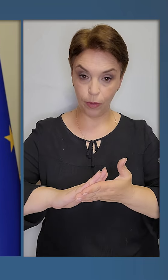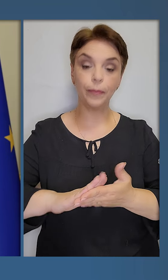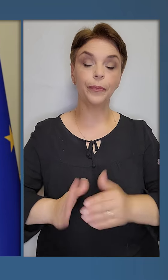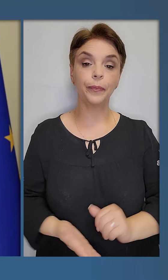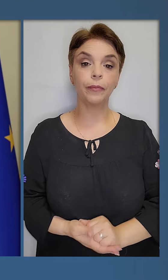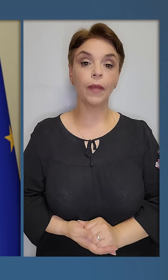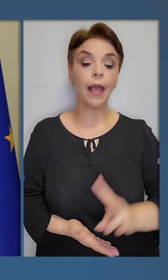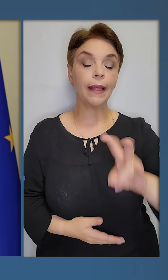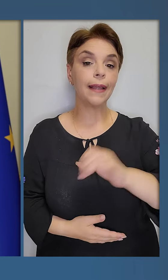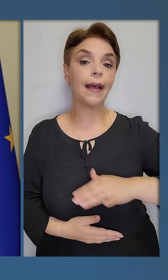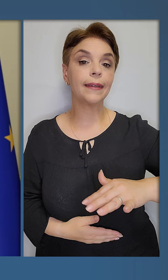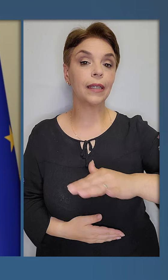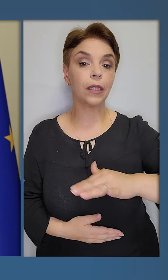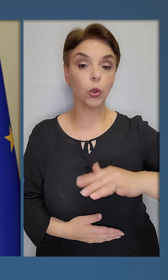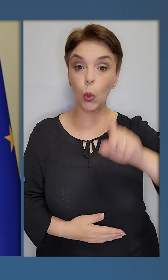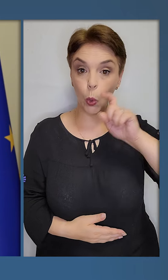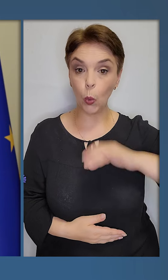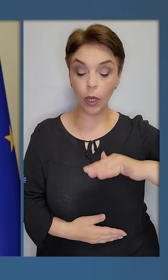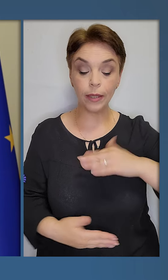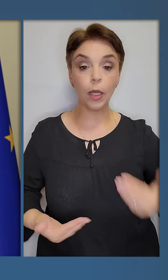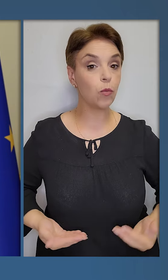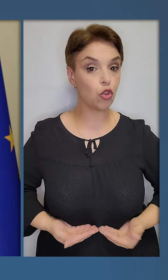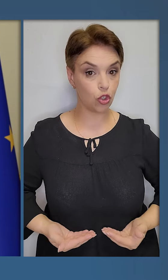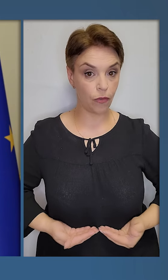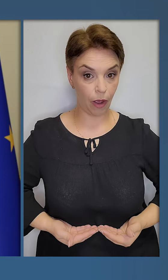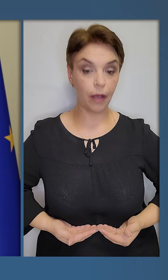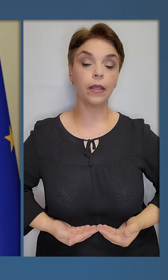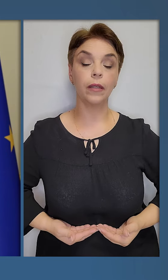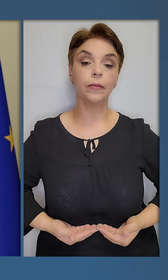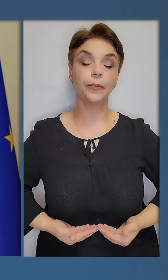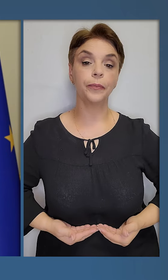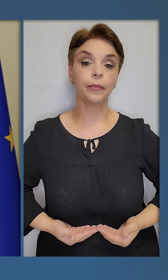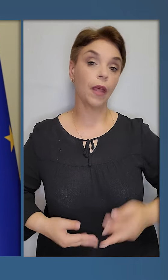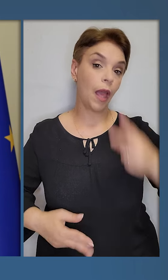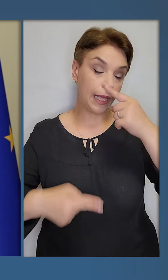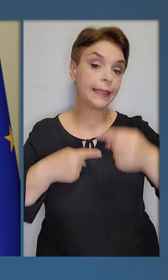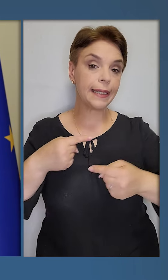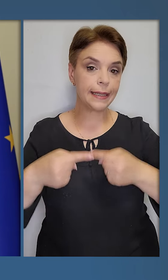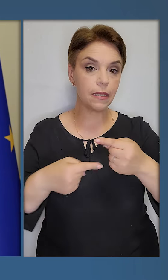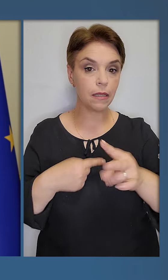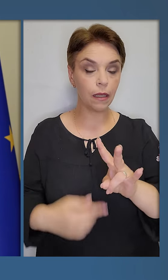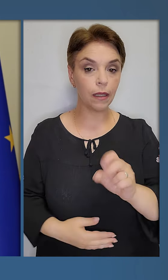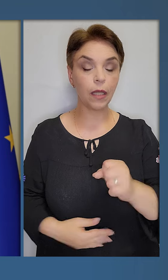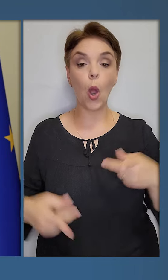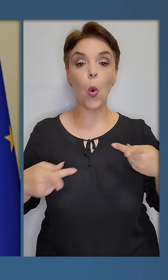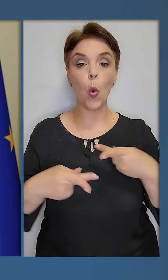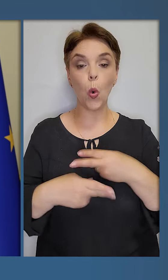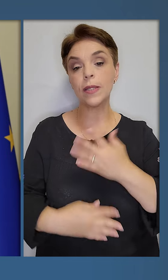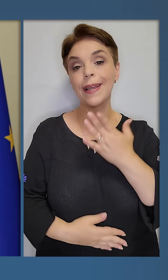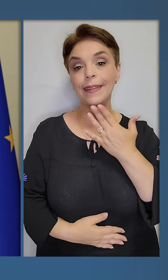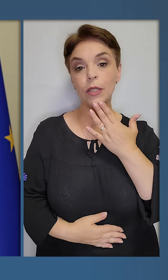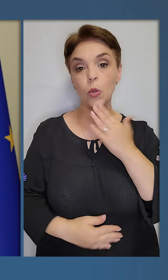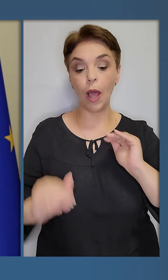На території України проживає традиційна угорська